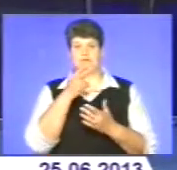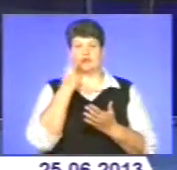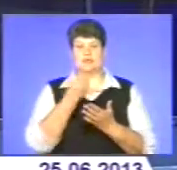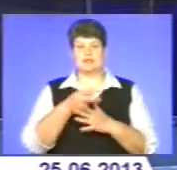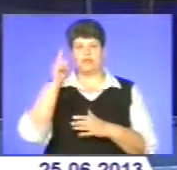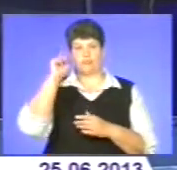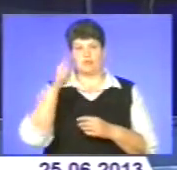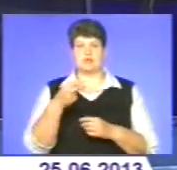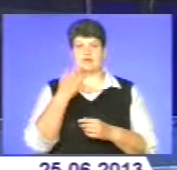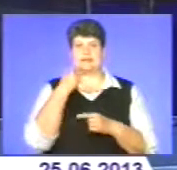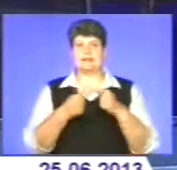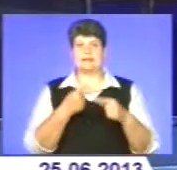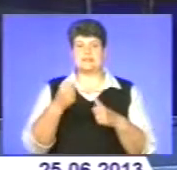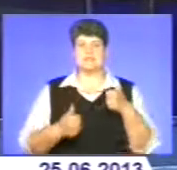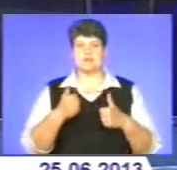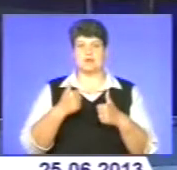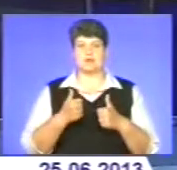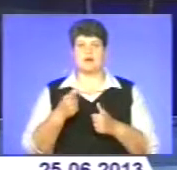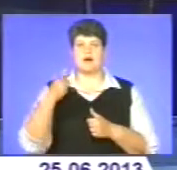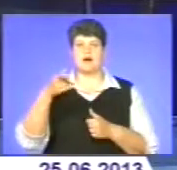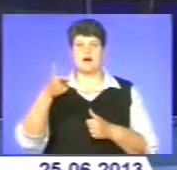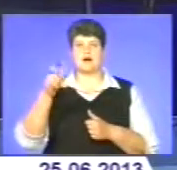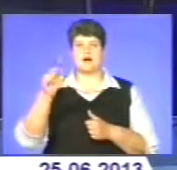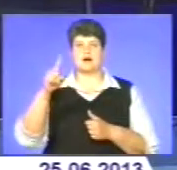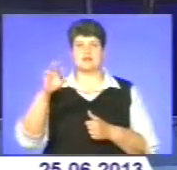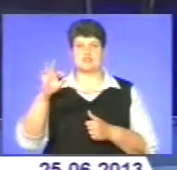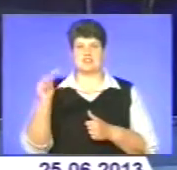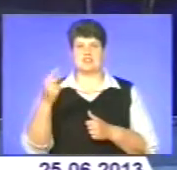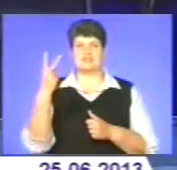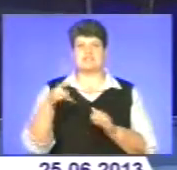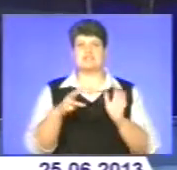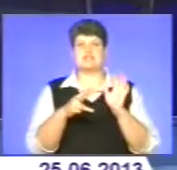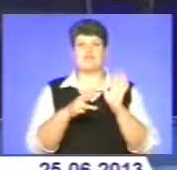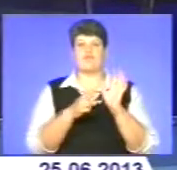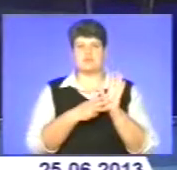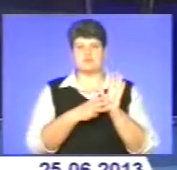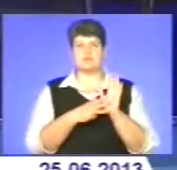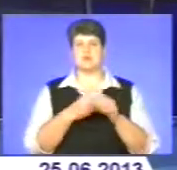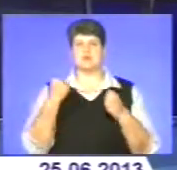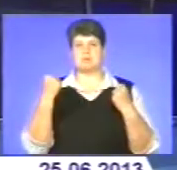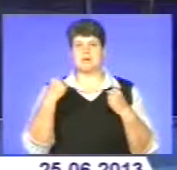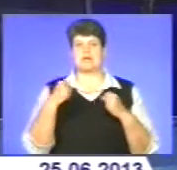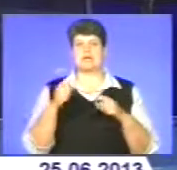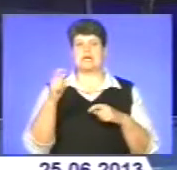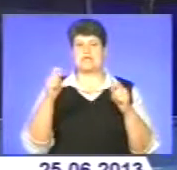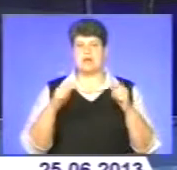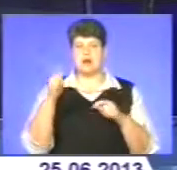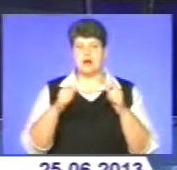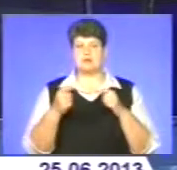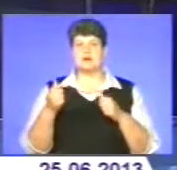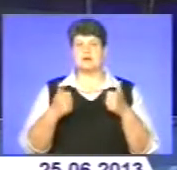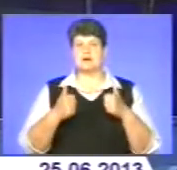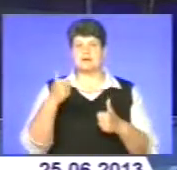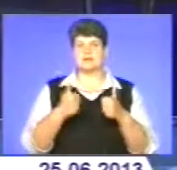під час традиційних змагань газовиків. Цього року 28-ма спартикиада працівників газового господарства та 9